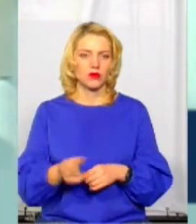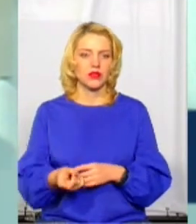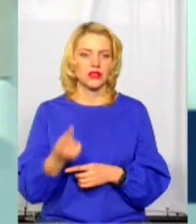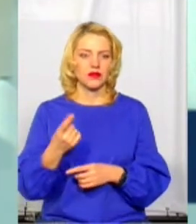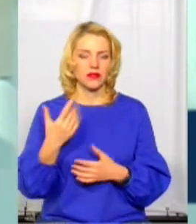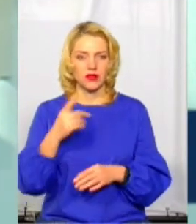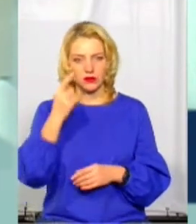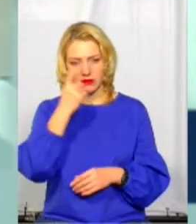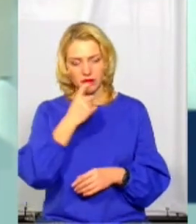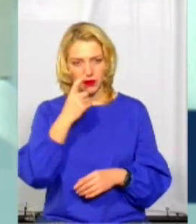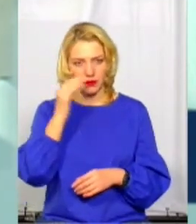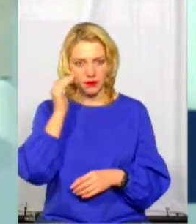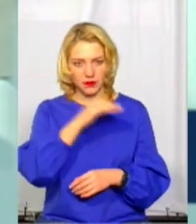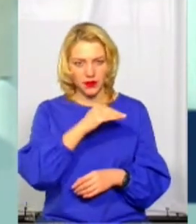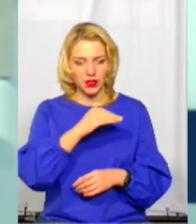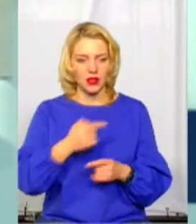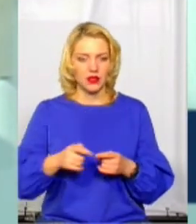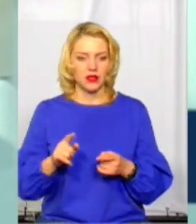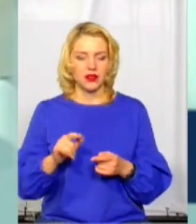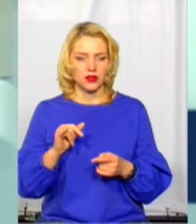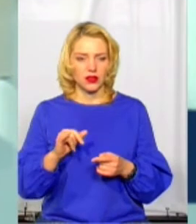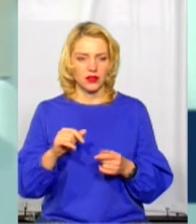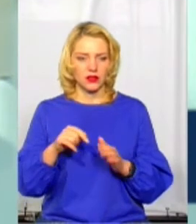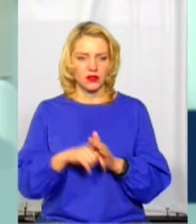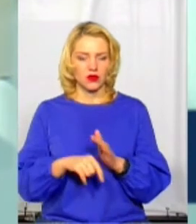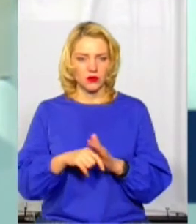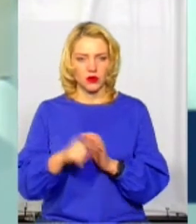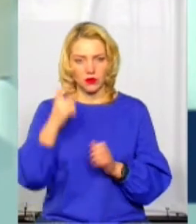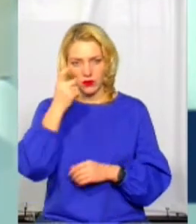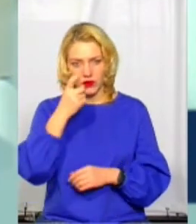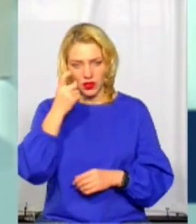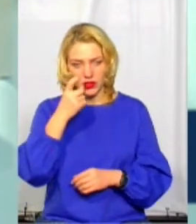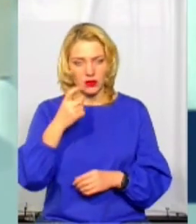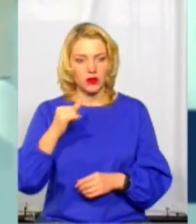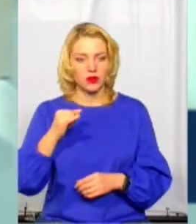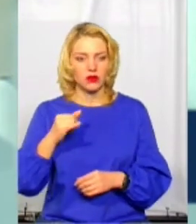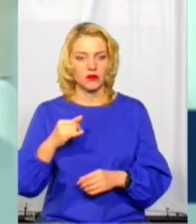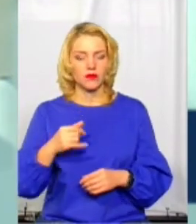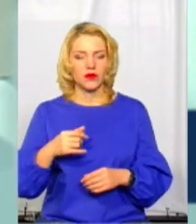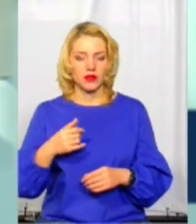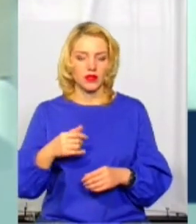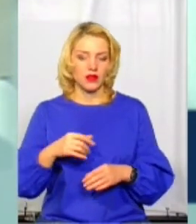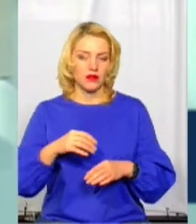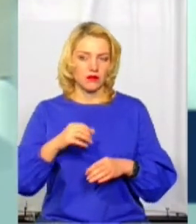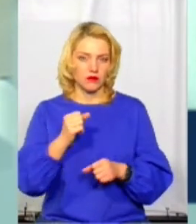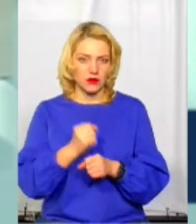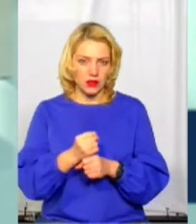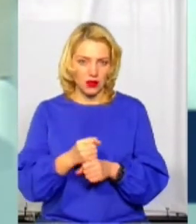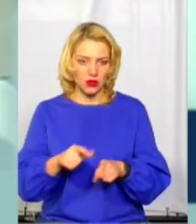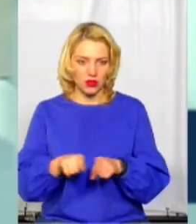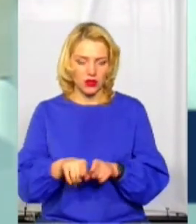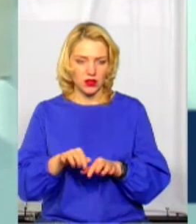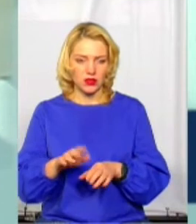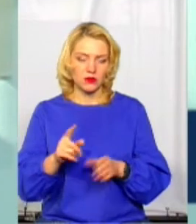вже з явним ознаком онкогольного смініння в неналежному зовнішньому вигляді, тобто в нетверезному стані, то живе заходів. Це спочатку може бути